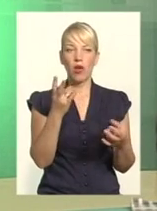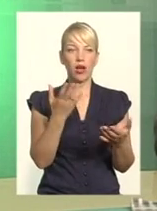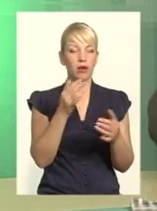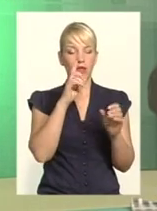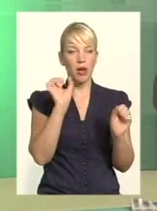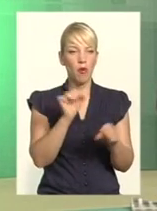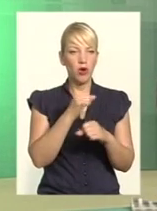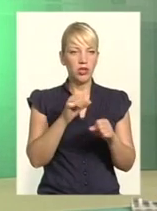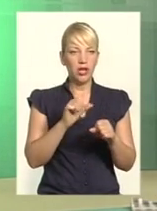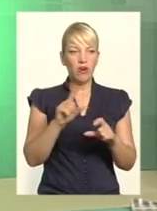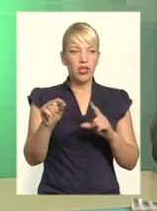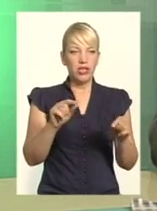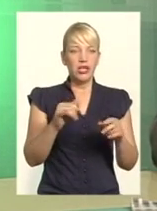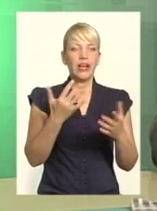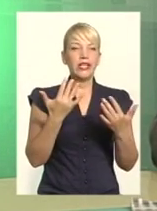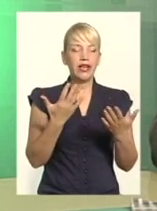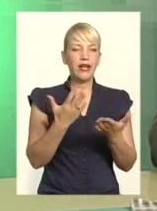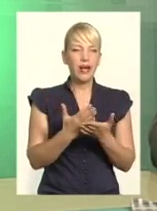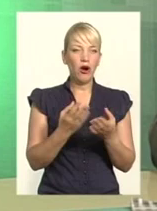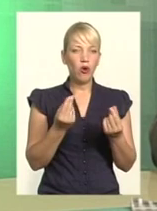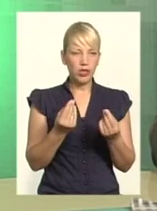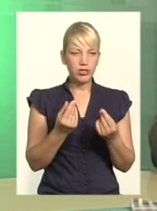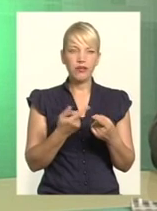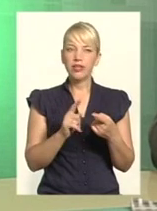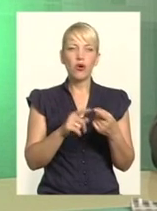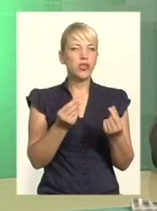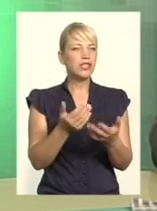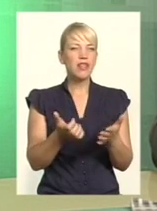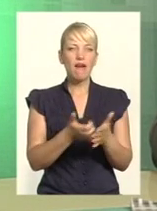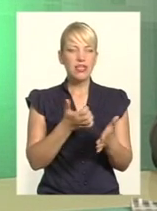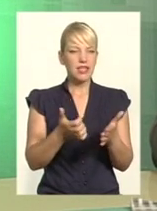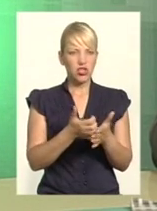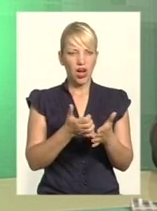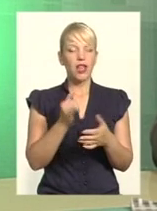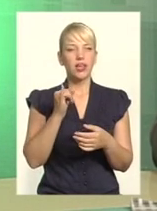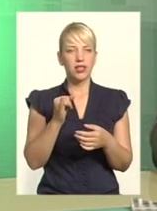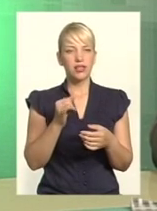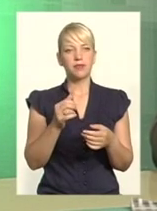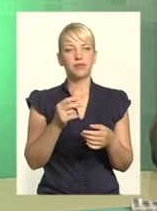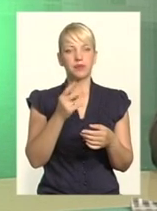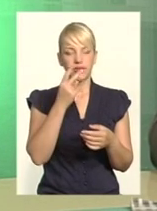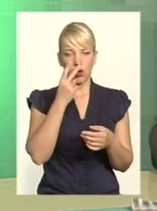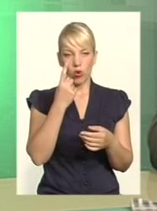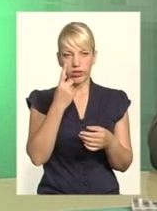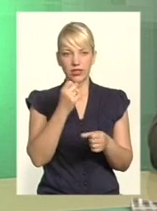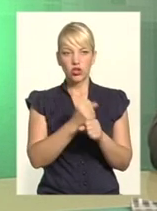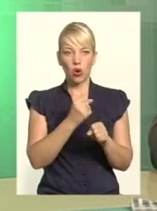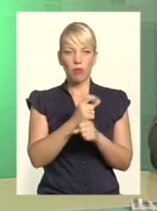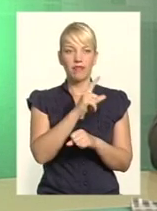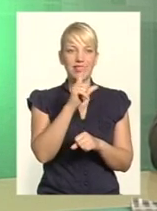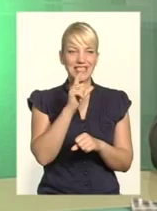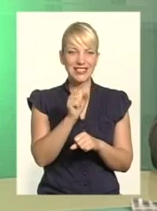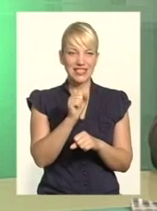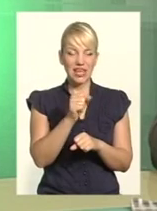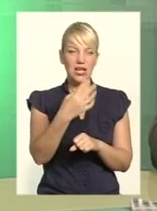можна їздити. І скільки є коштів. Їх завжди не вистачає, їх завжди мало. Вони, ще раз кажу, з державного бюджету... Тобто, один зробив за тих